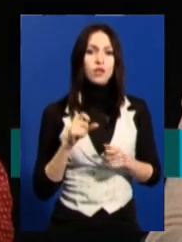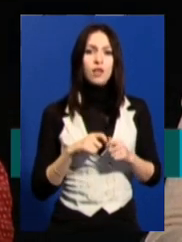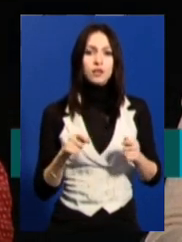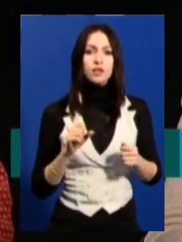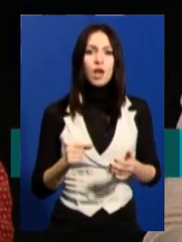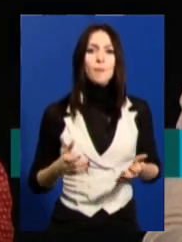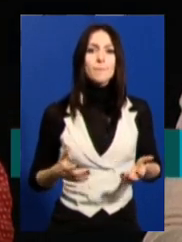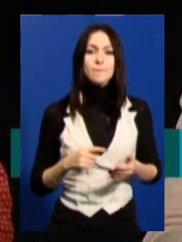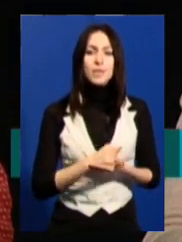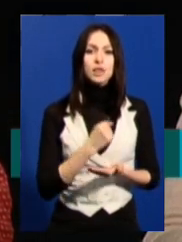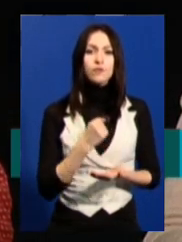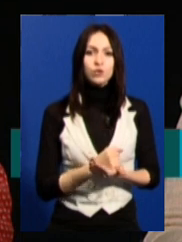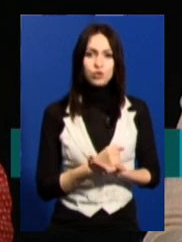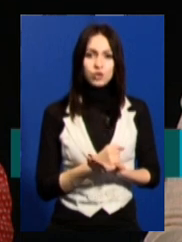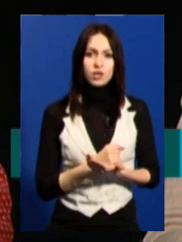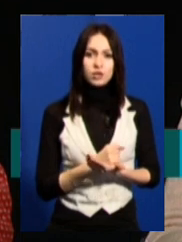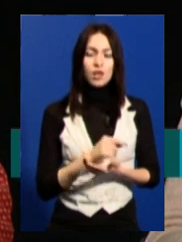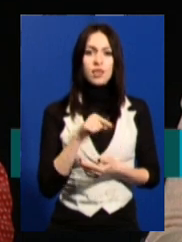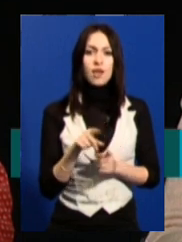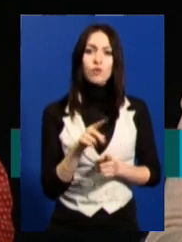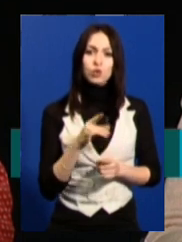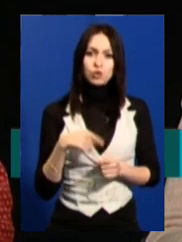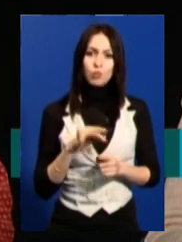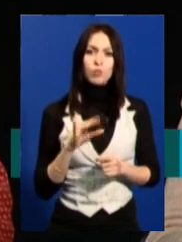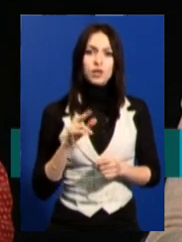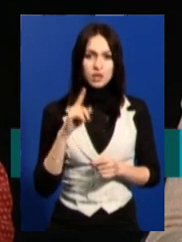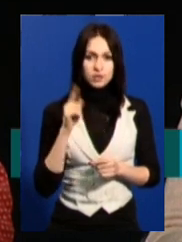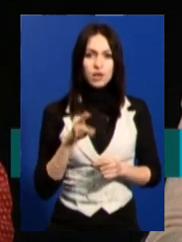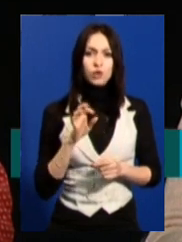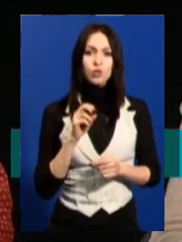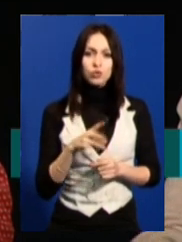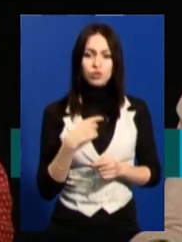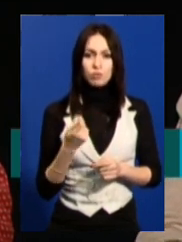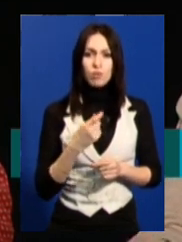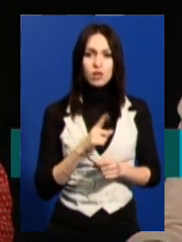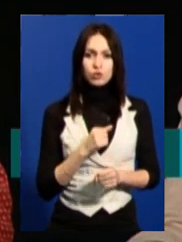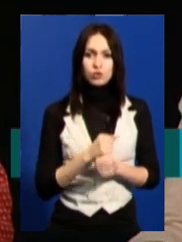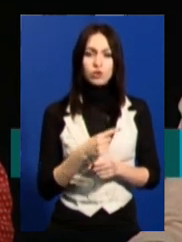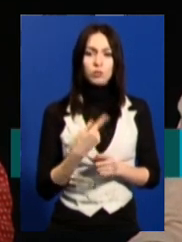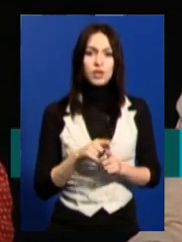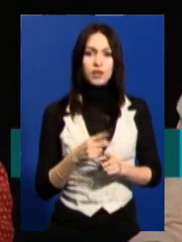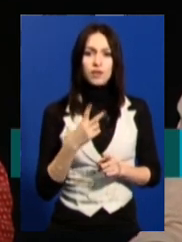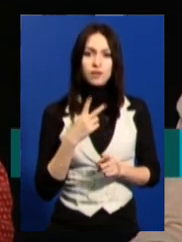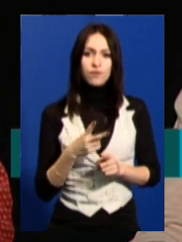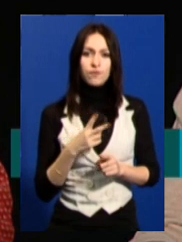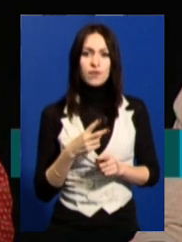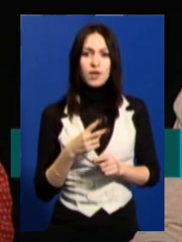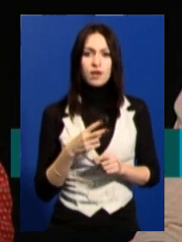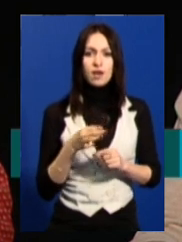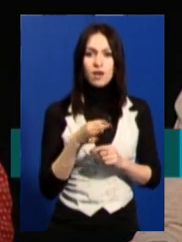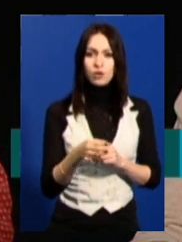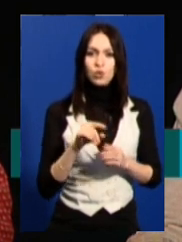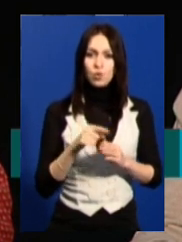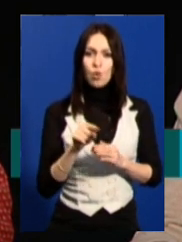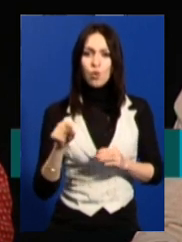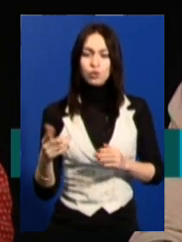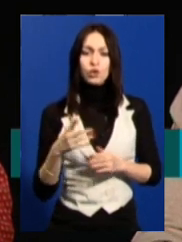підтверджень того, що ми і так знали, але з чим ми дуже мало щось робимо. Ми такі дві провінційні точки, кожна